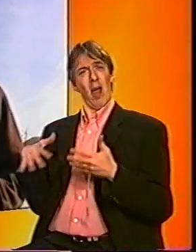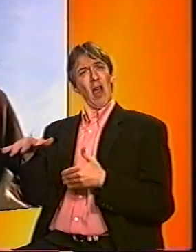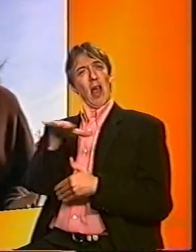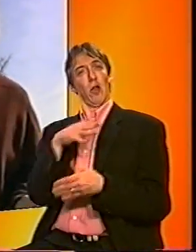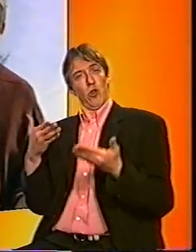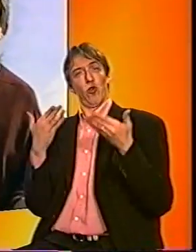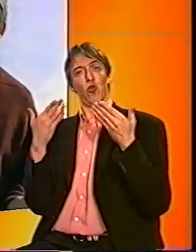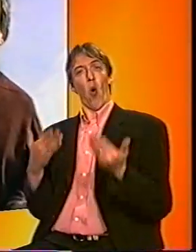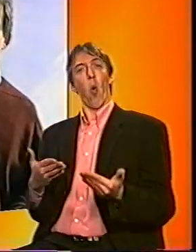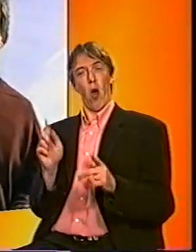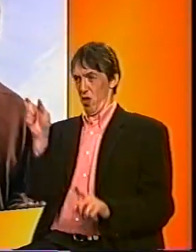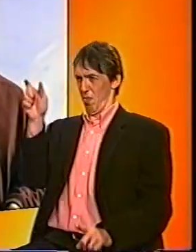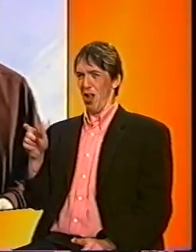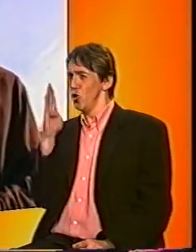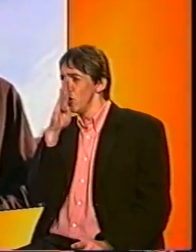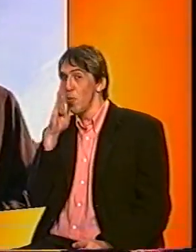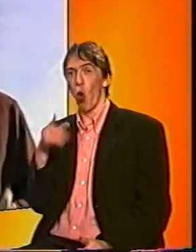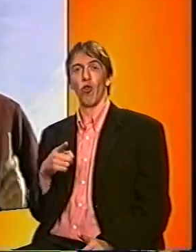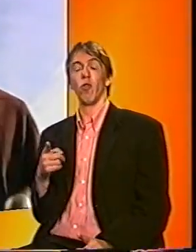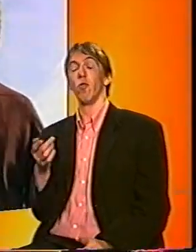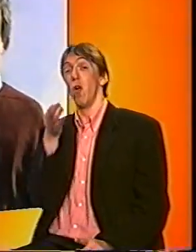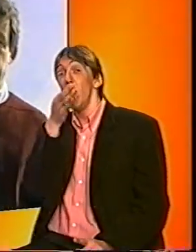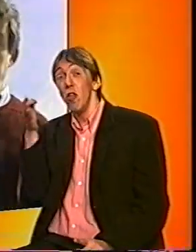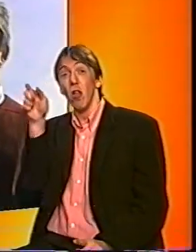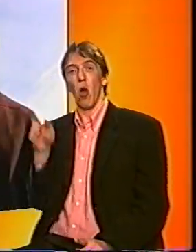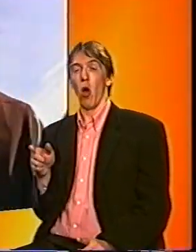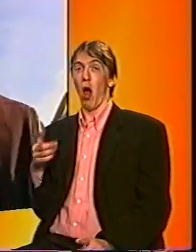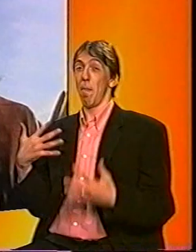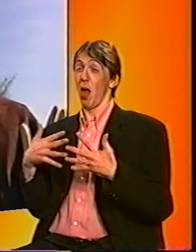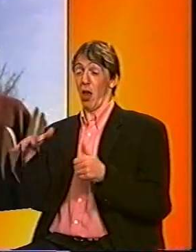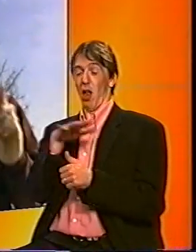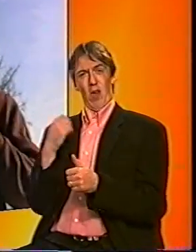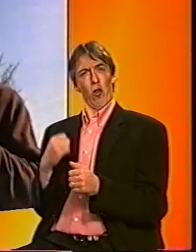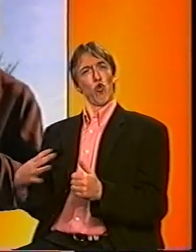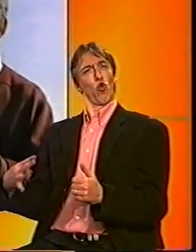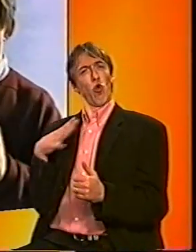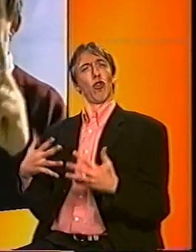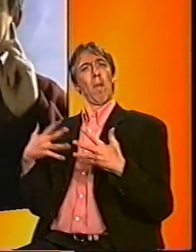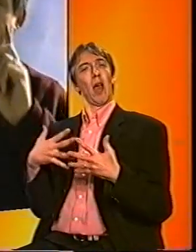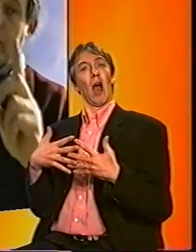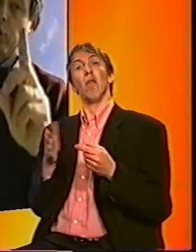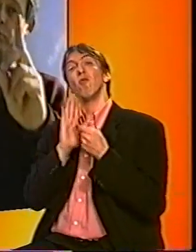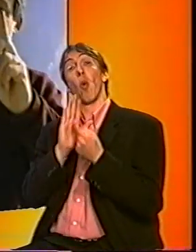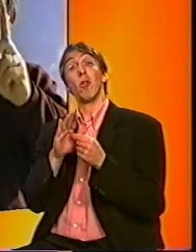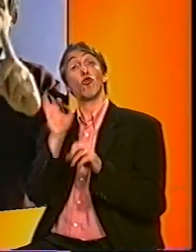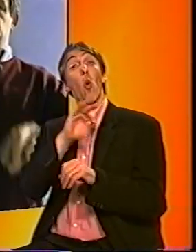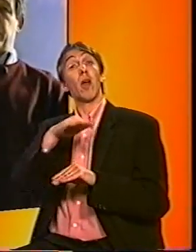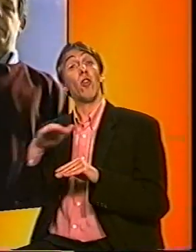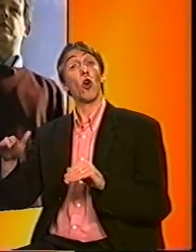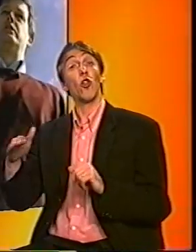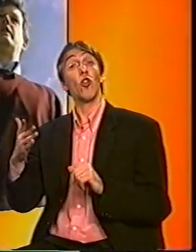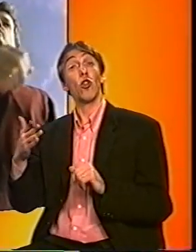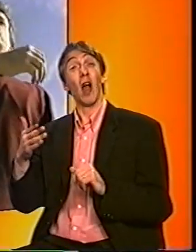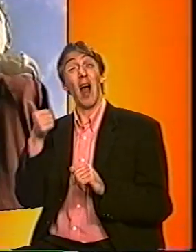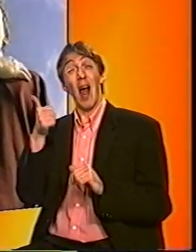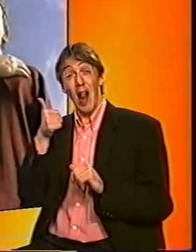iemand een verraderen spion is. Want ze zijn over het algemeen heel trots op hun land. Nee, heel eenvoudig, schoolkinderen. Elke ochtend voor het de lessen